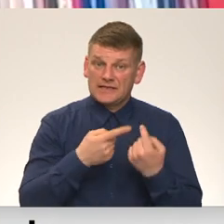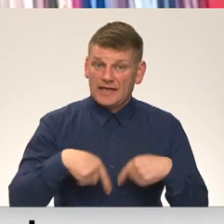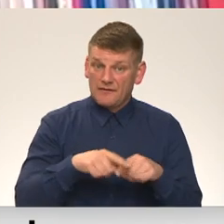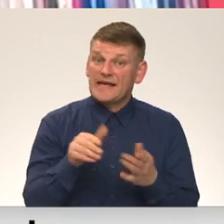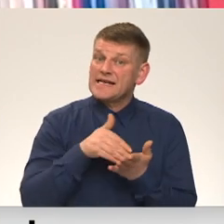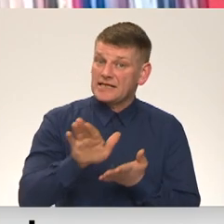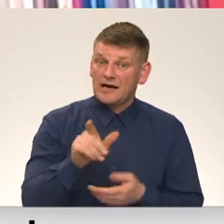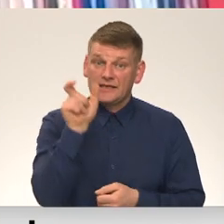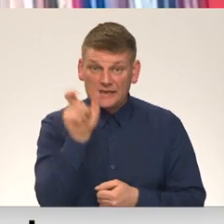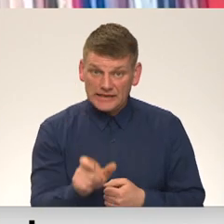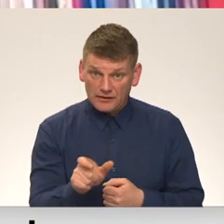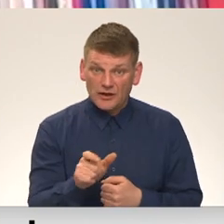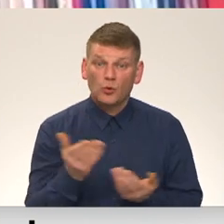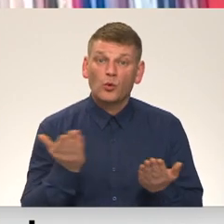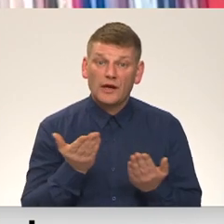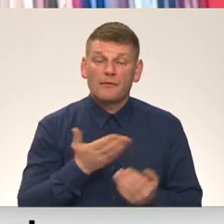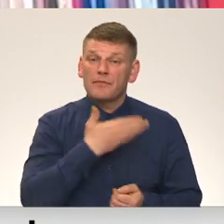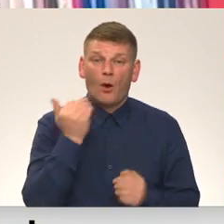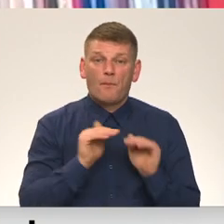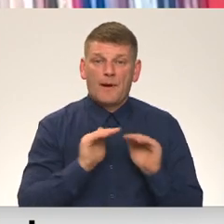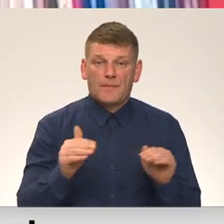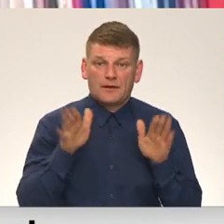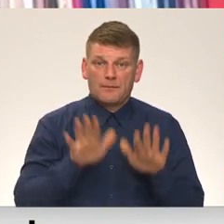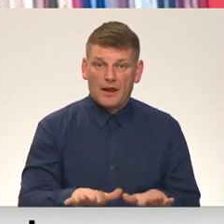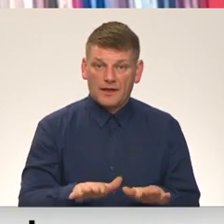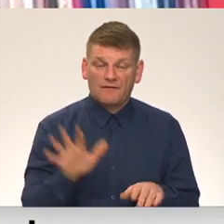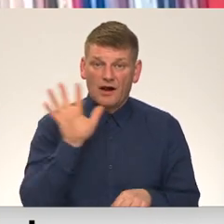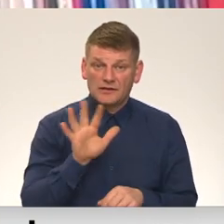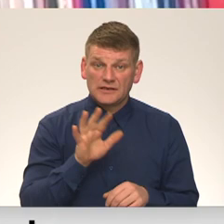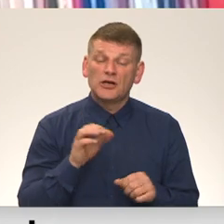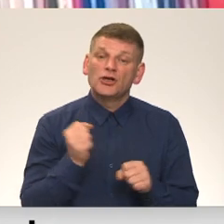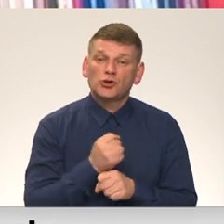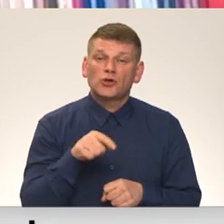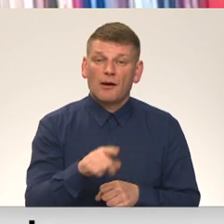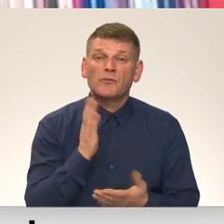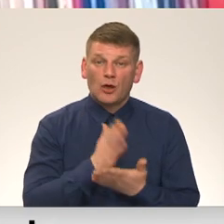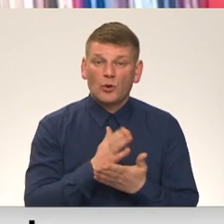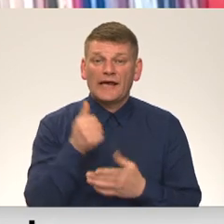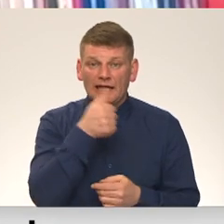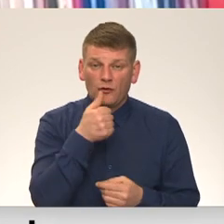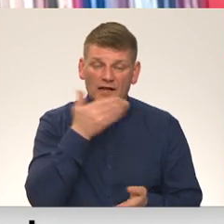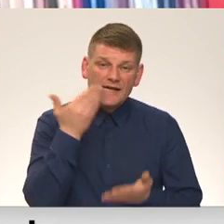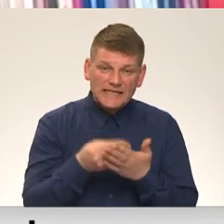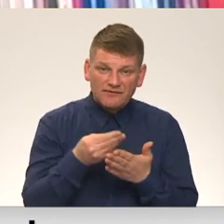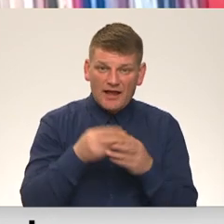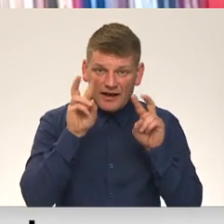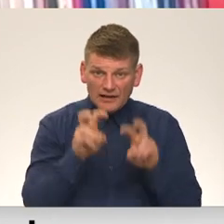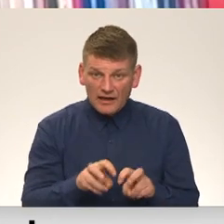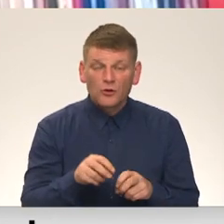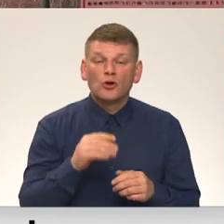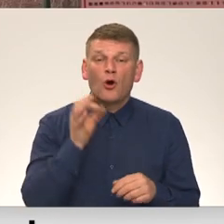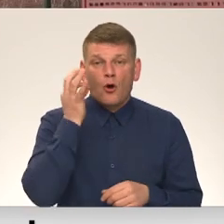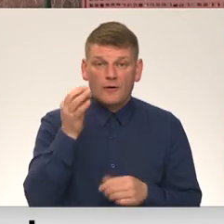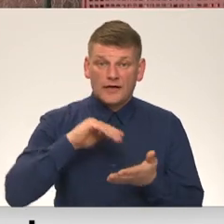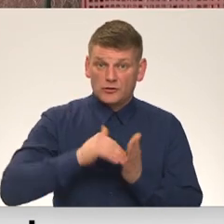izraidīt cilvēkus, kuriem nav pamata palikt valstī. Taču tam ir jānotiek individuāli izvērtējot šo konkrēto